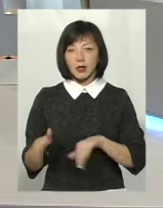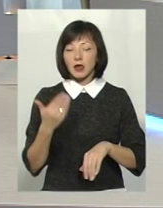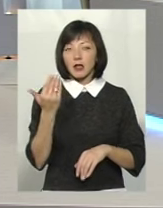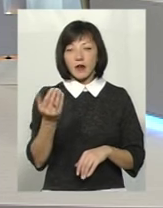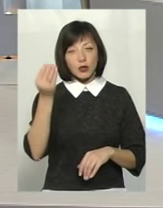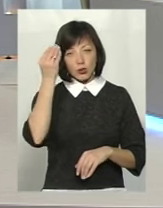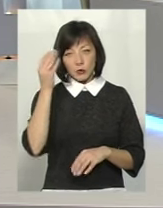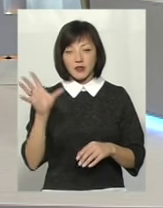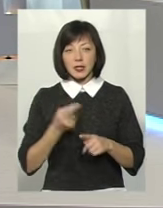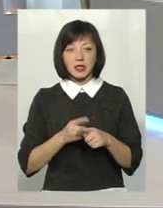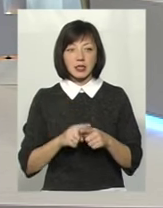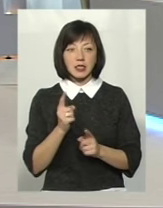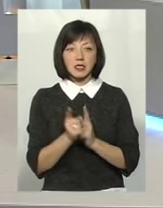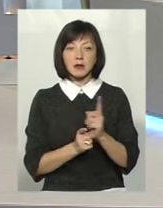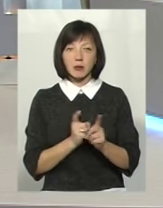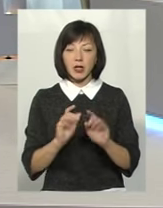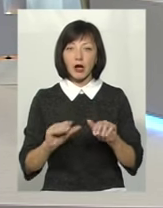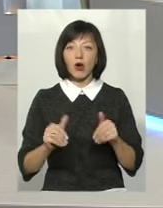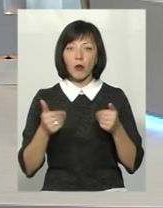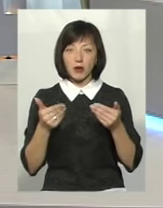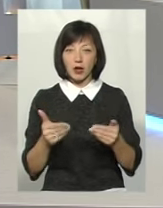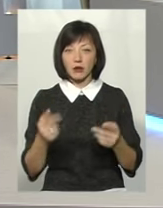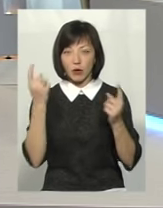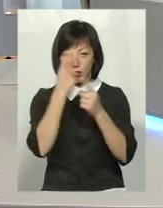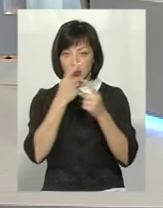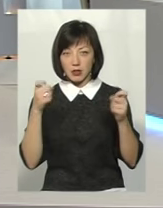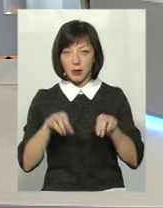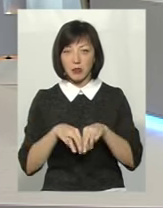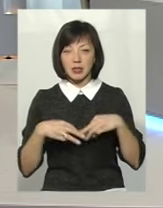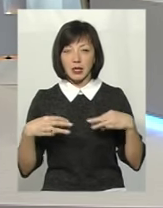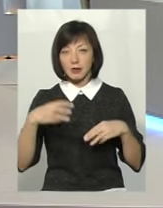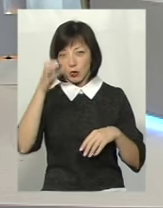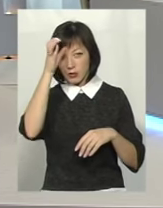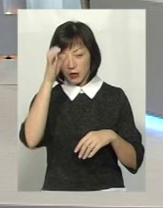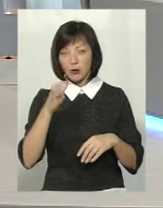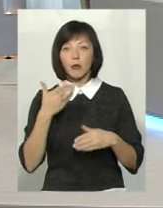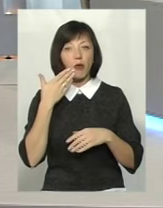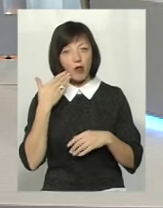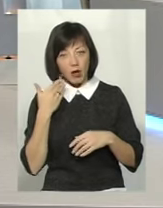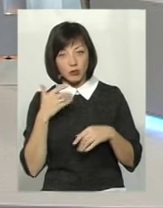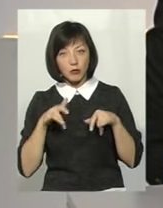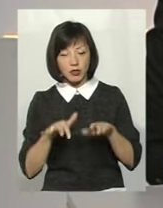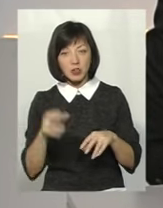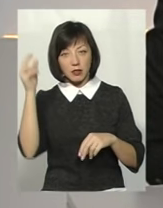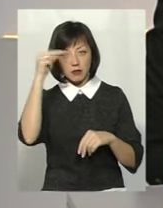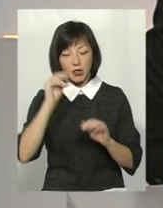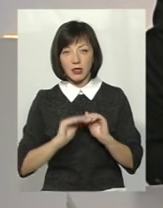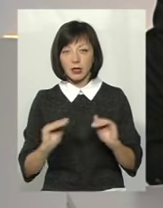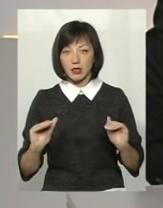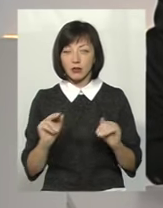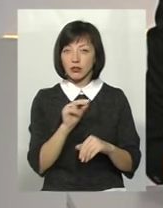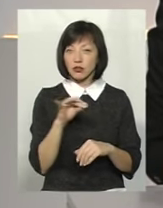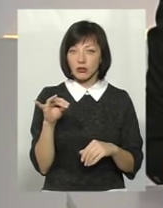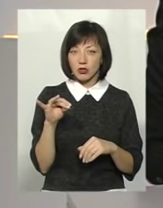ці зміни, усі ці рекомендації, про які оголосило Міністерство освіти, вони полегшують процес навчання для дітей?